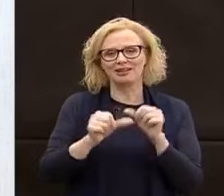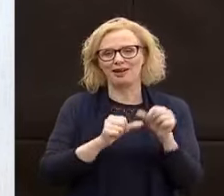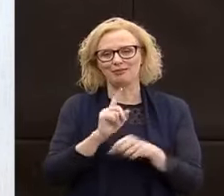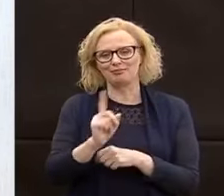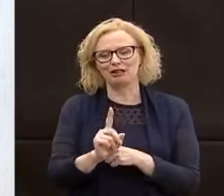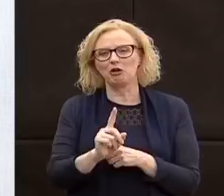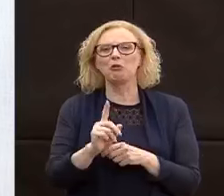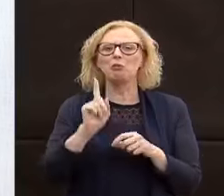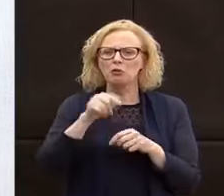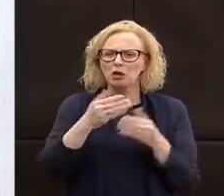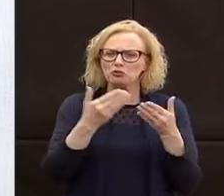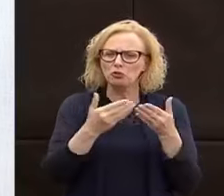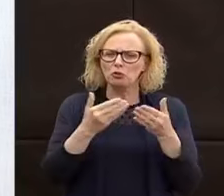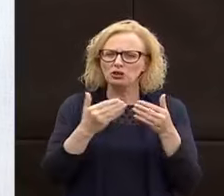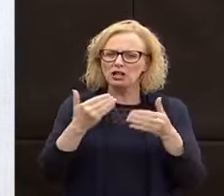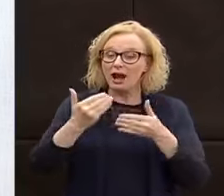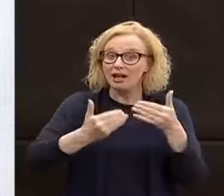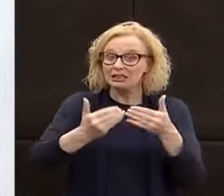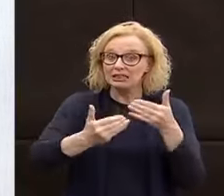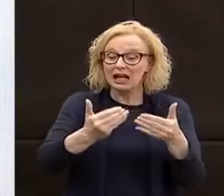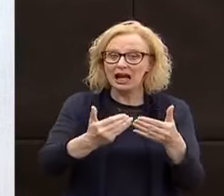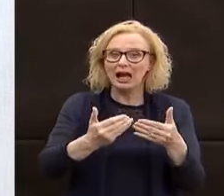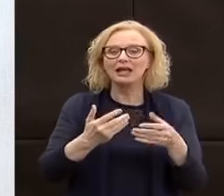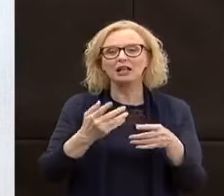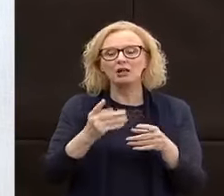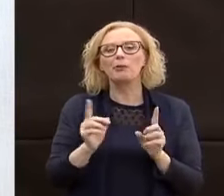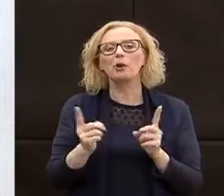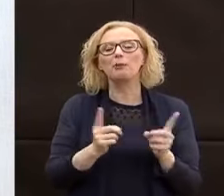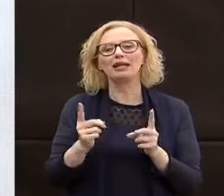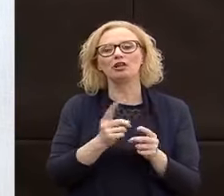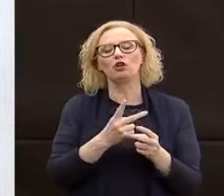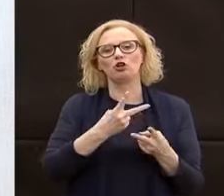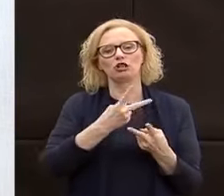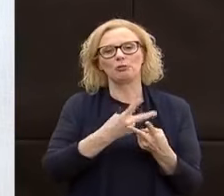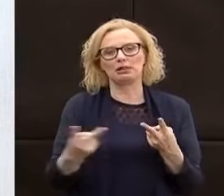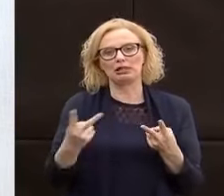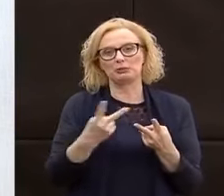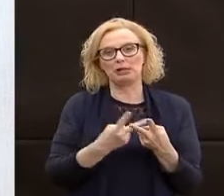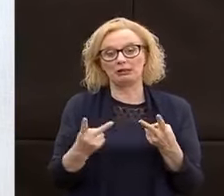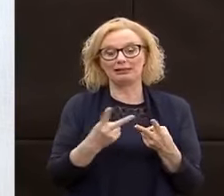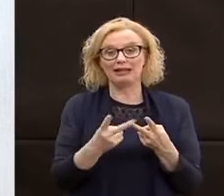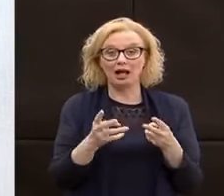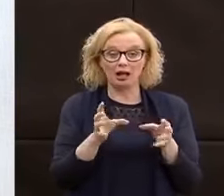quelli più avanzati sono nella fase sperimentale diciamo su piccoli gruppi di persone